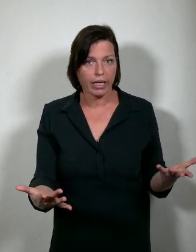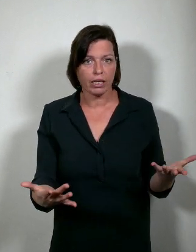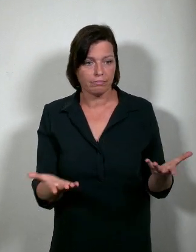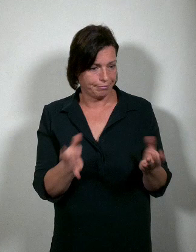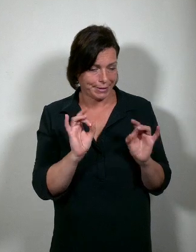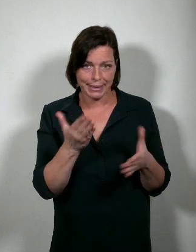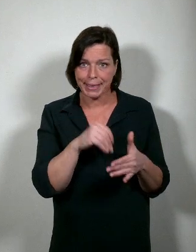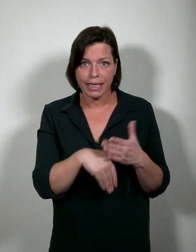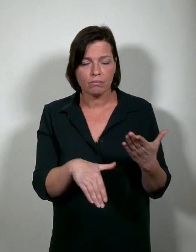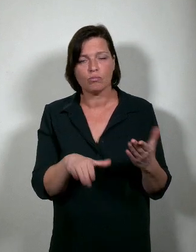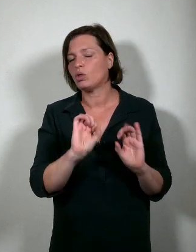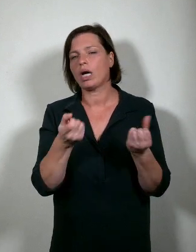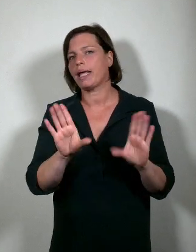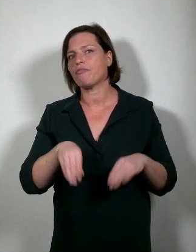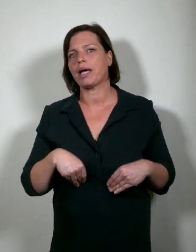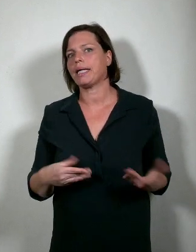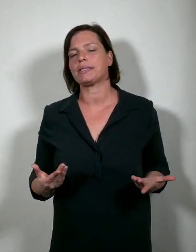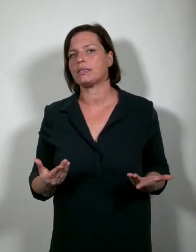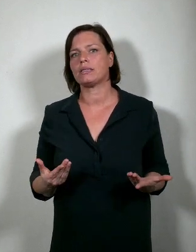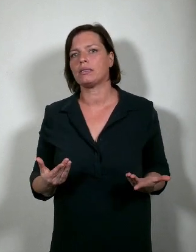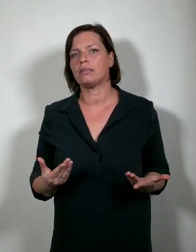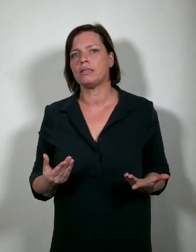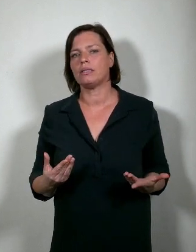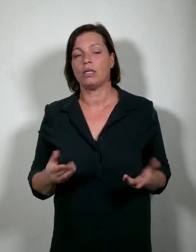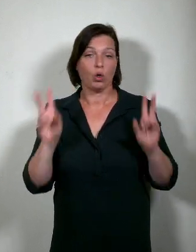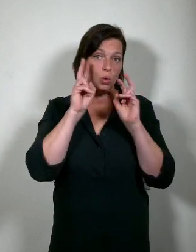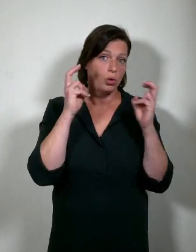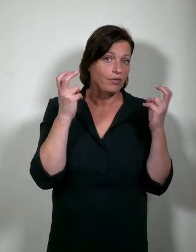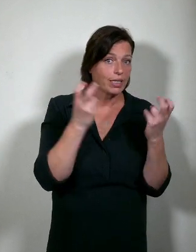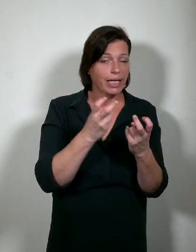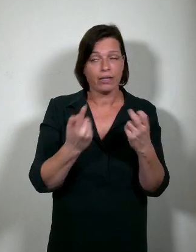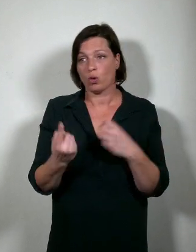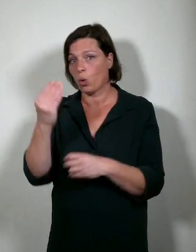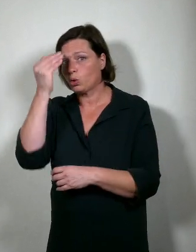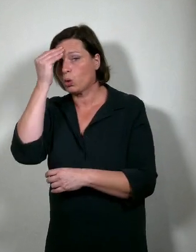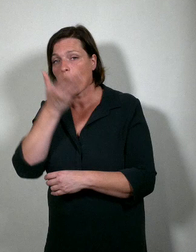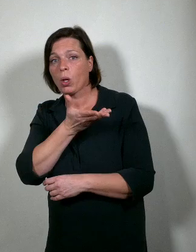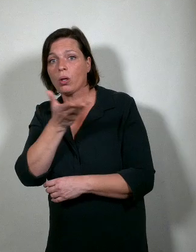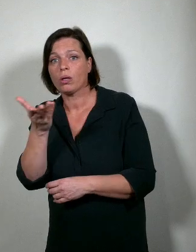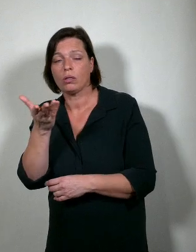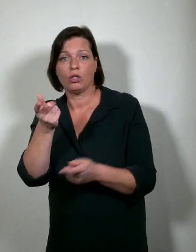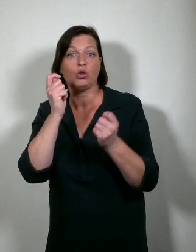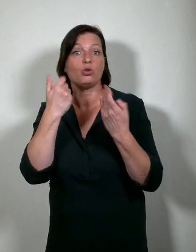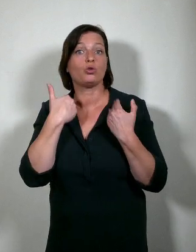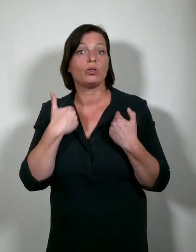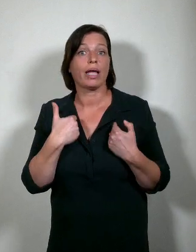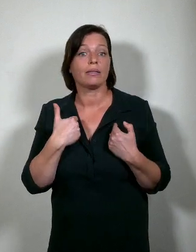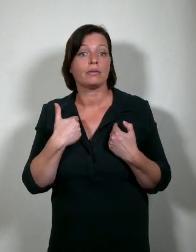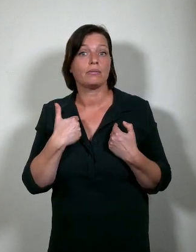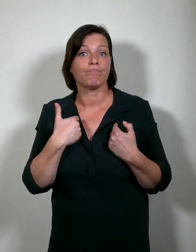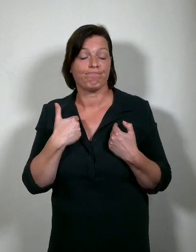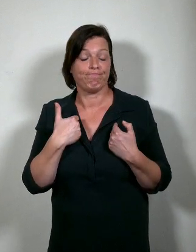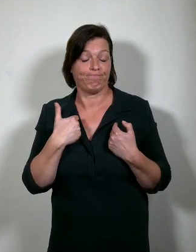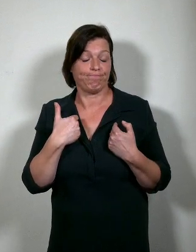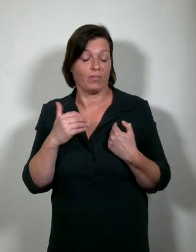Want nu aan de universiteit en aan hogescholen zijn er studenten die het